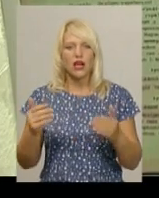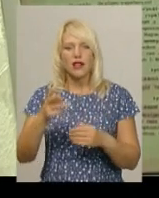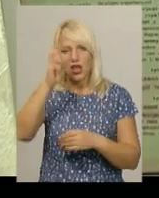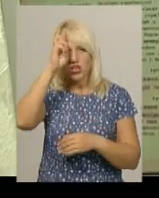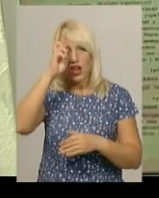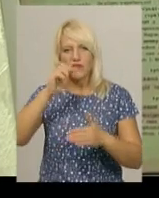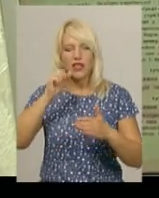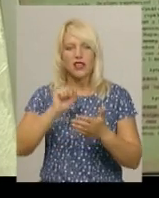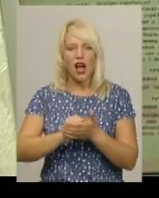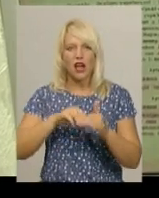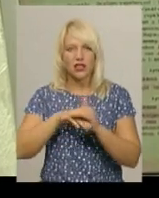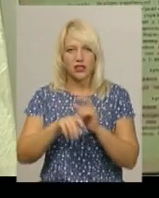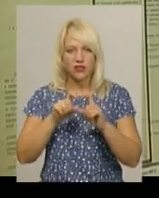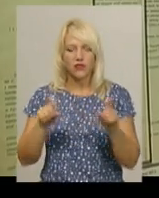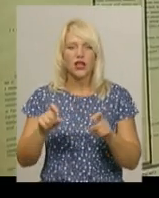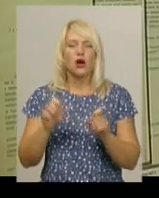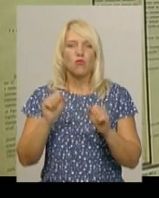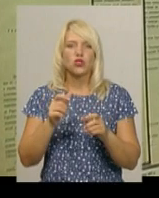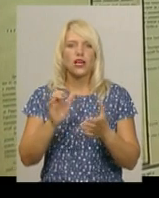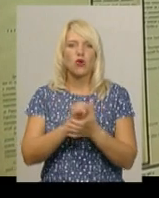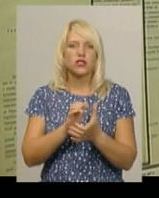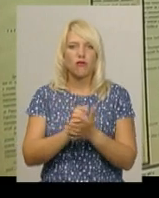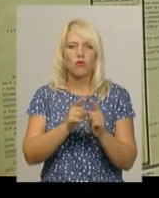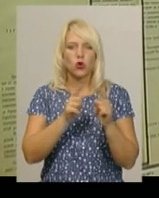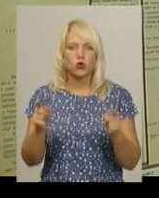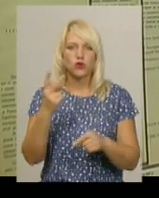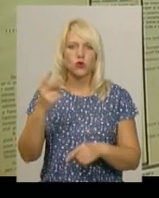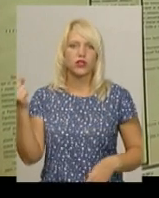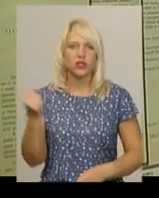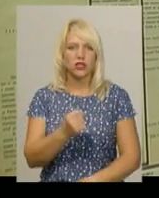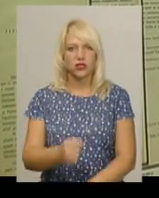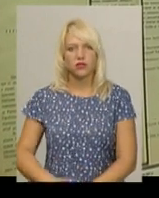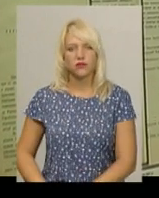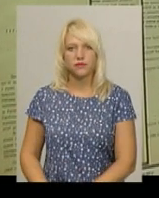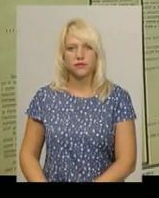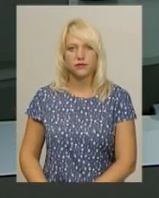області можна упродовж двох тижнів. Ірина Хижа, Дем'ян Цегольник, Новини, Поділля, Центр.